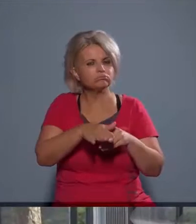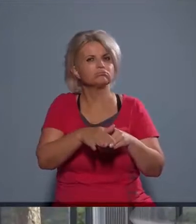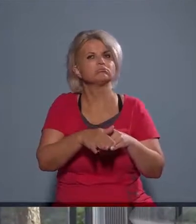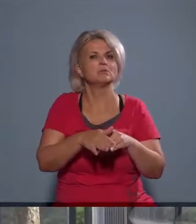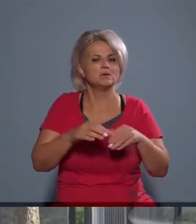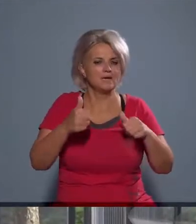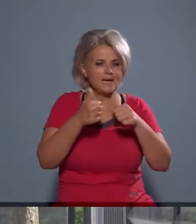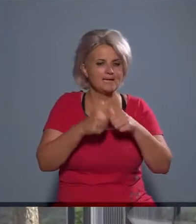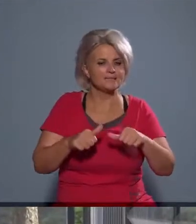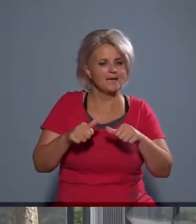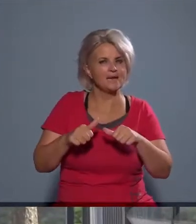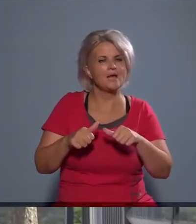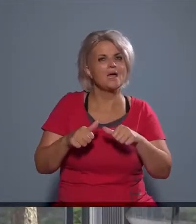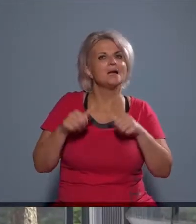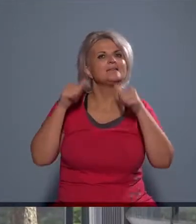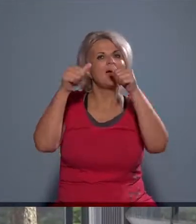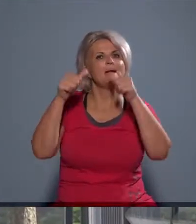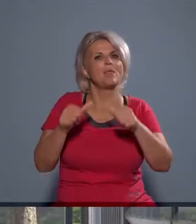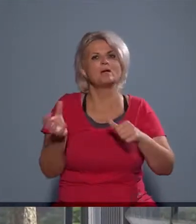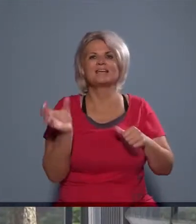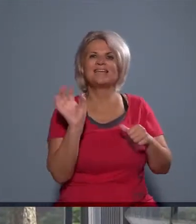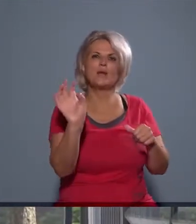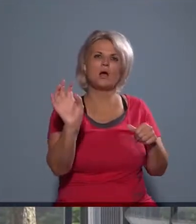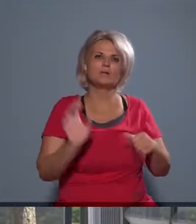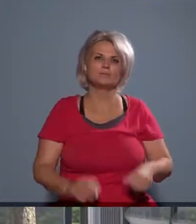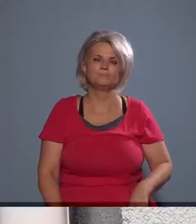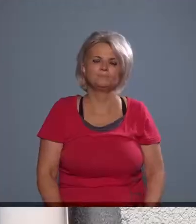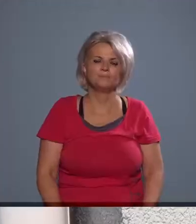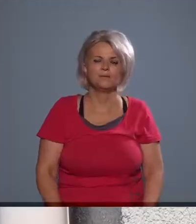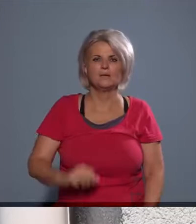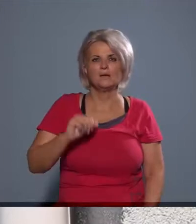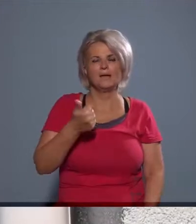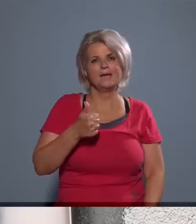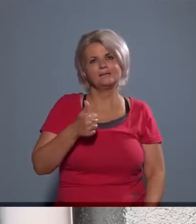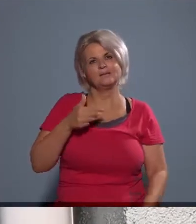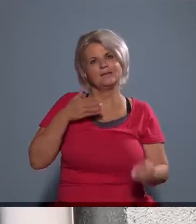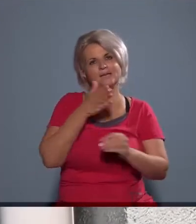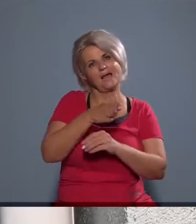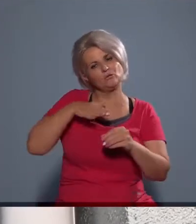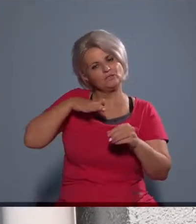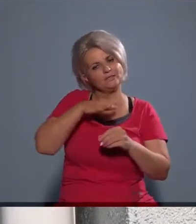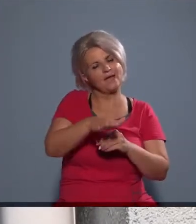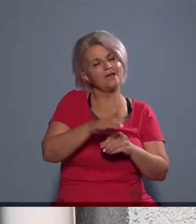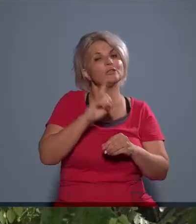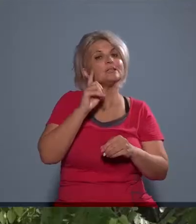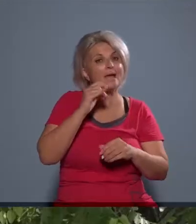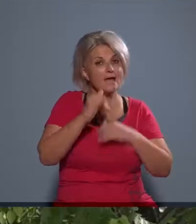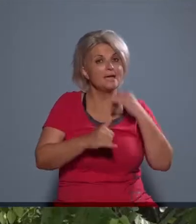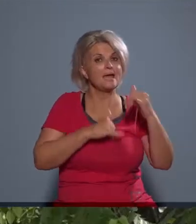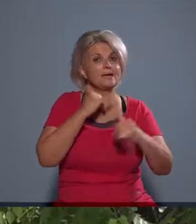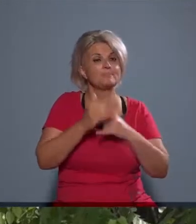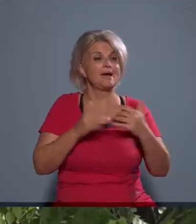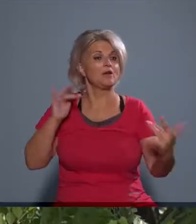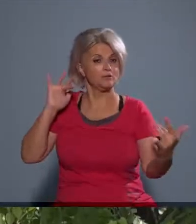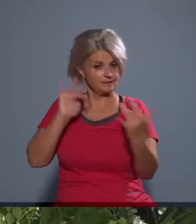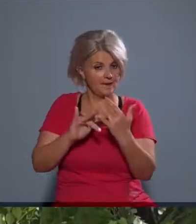tábla, ami azt jelzi, mint ahogy a fővárosban sokfelé máshol is, hogy egyirányosítás ide vagy oda, de kerékpára lehet